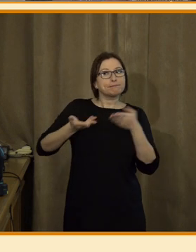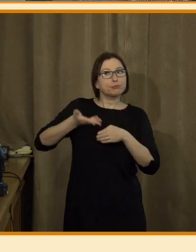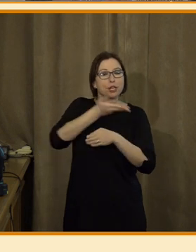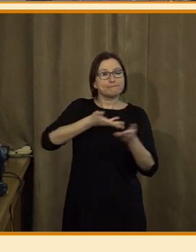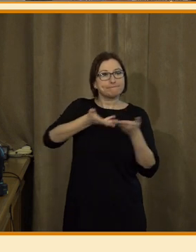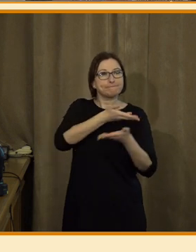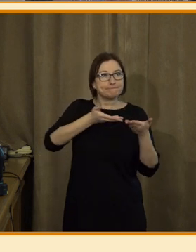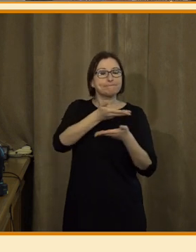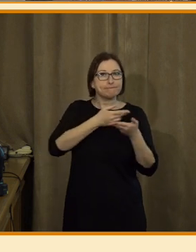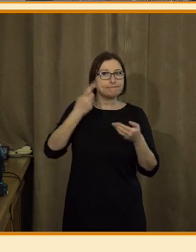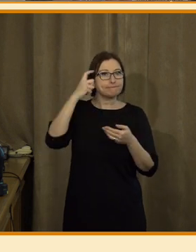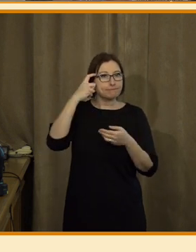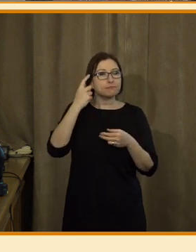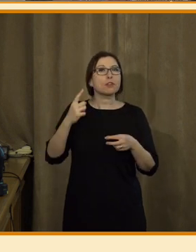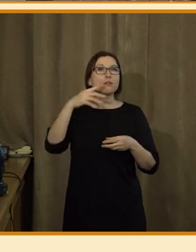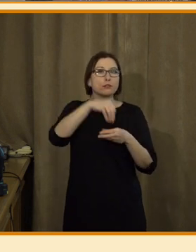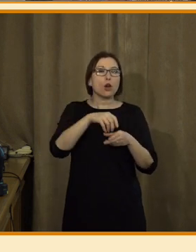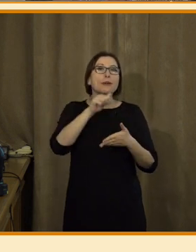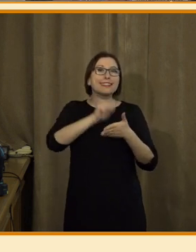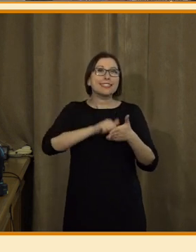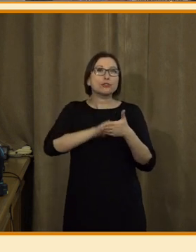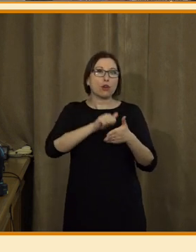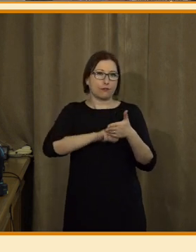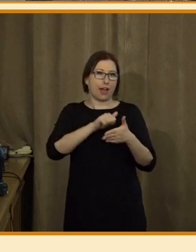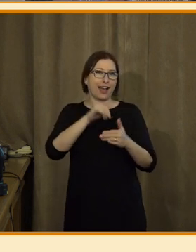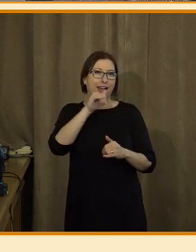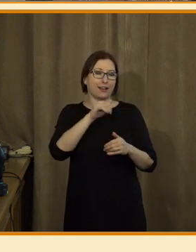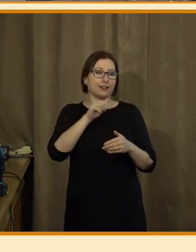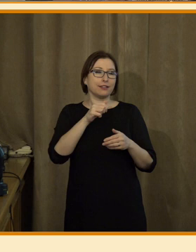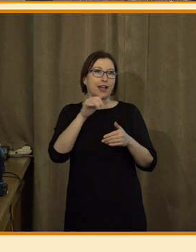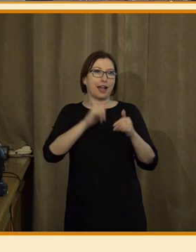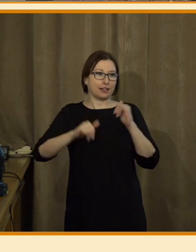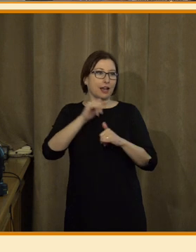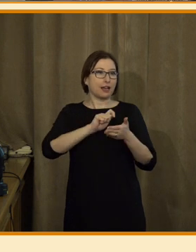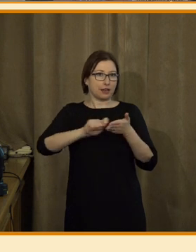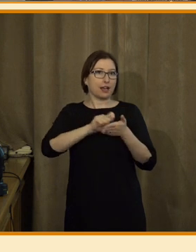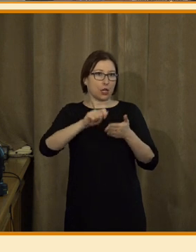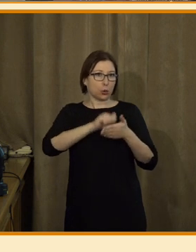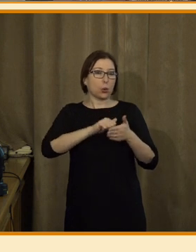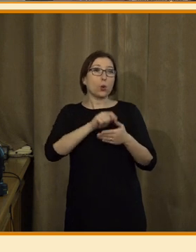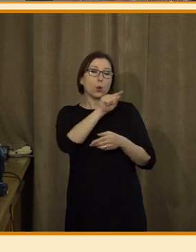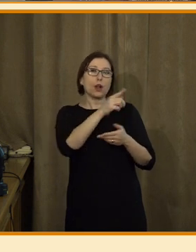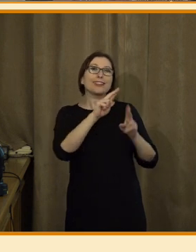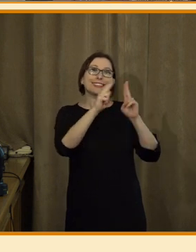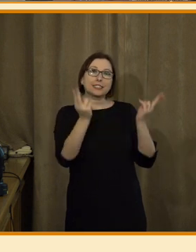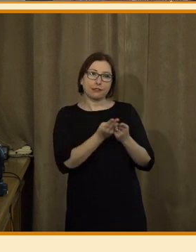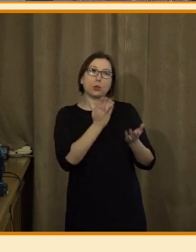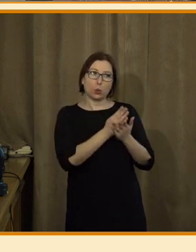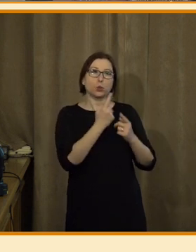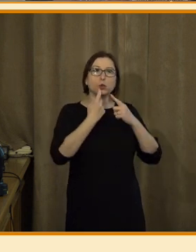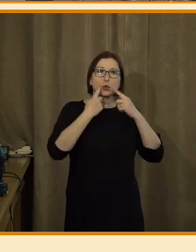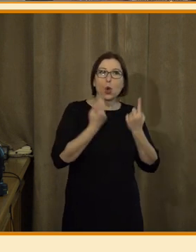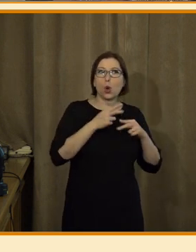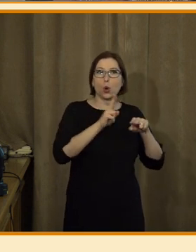toho, že některé tiskové agentury ve světě už tyto postupy zkouší. Obecně